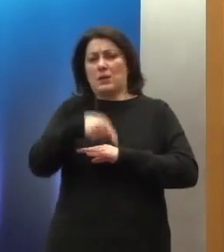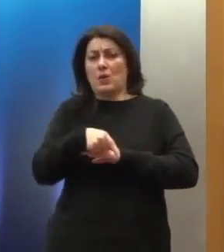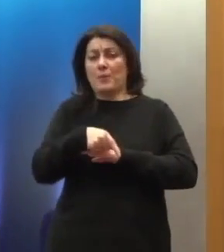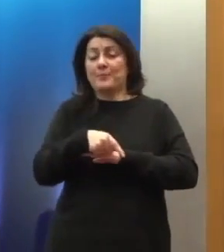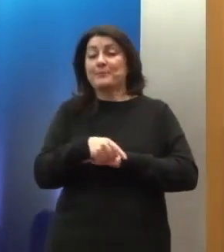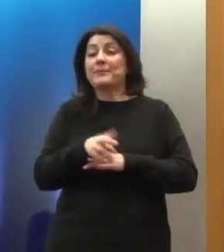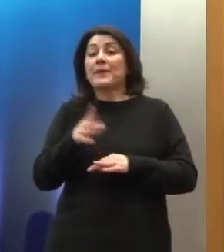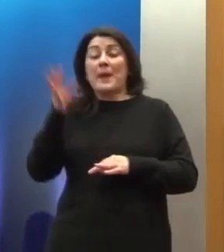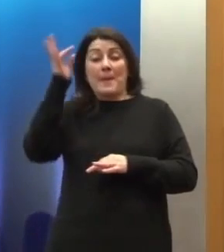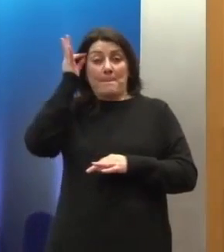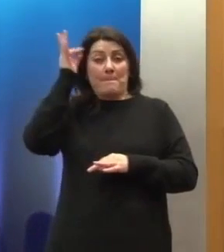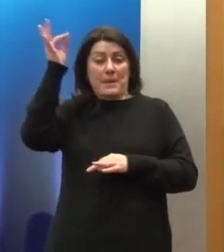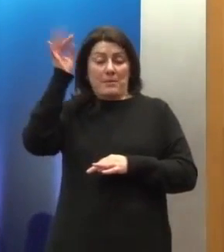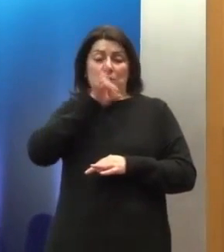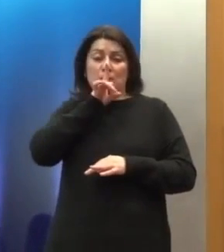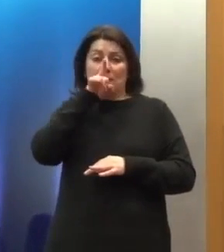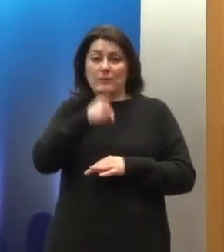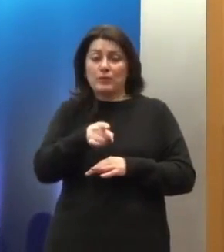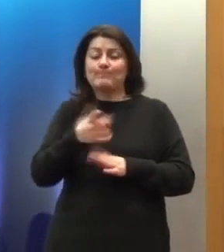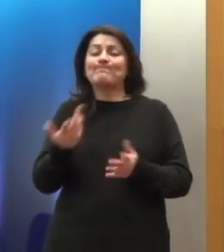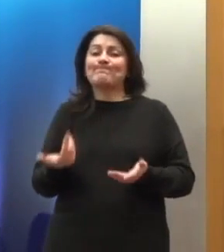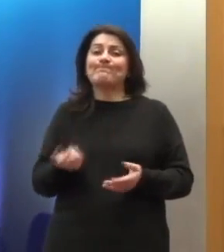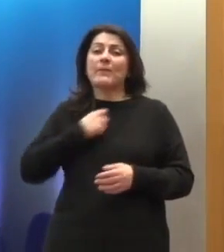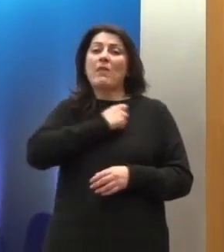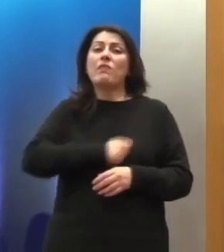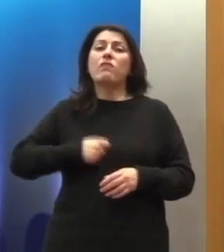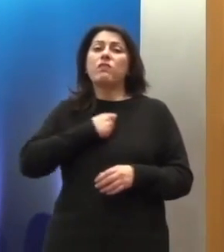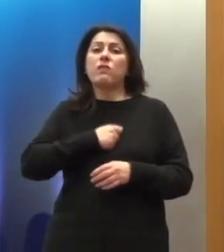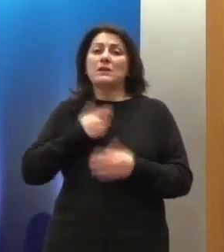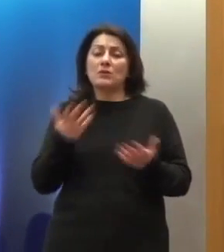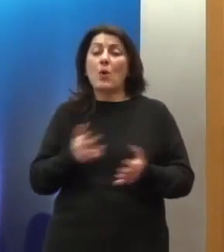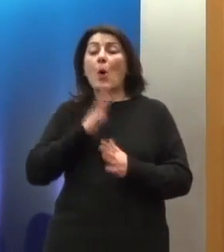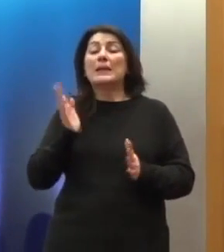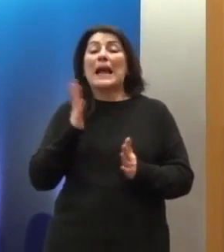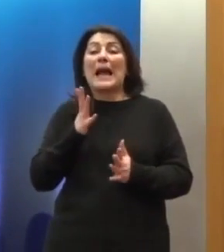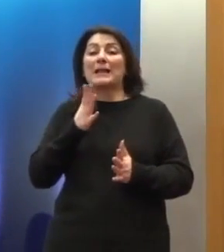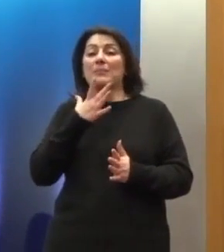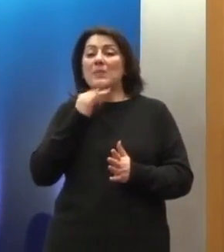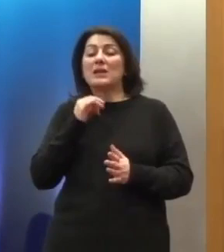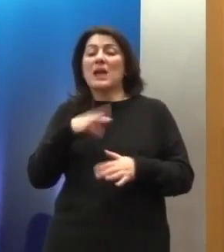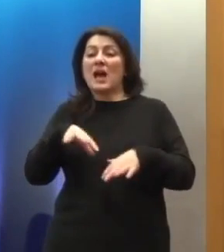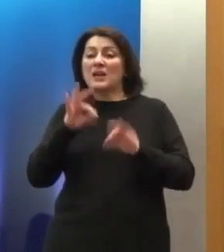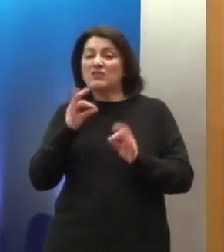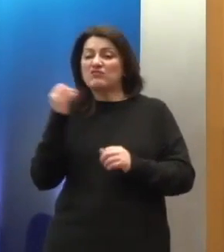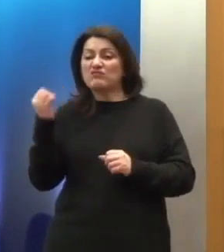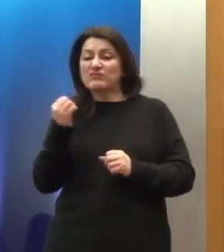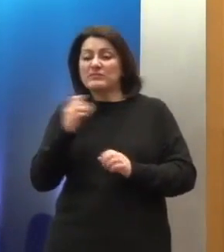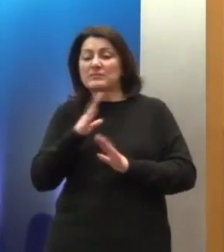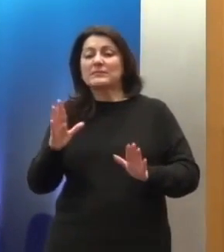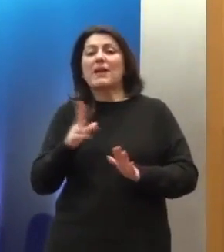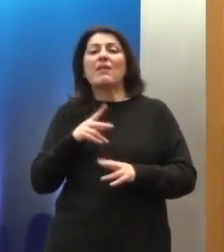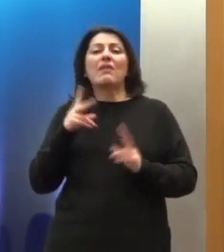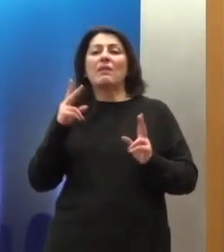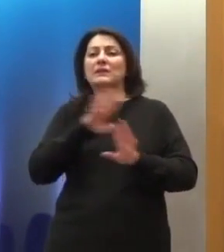περιπτώσεις, δυστυχώς, όταν κάτι πάει προς αυτήν κατεύθυνση, δεν σταματάει στα διεθνή όργανα,